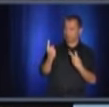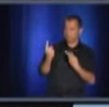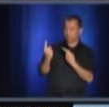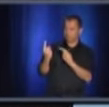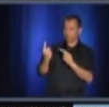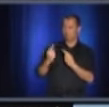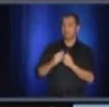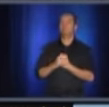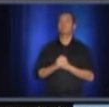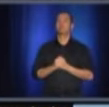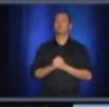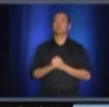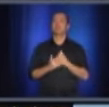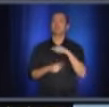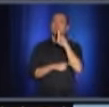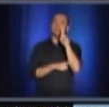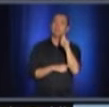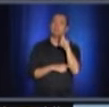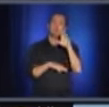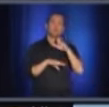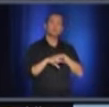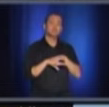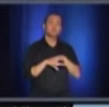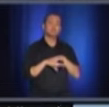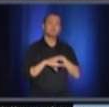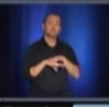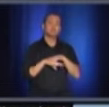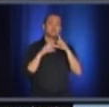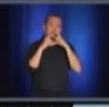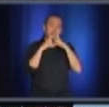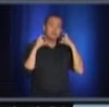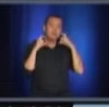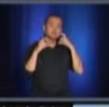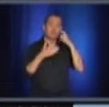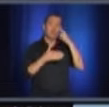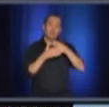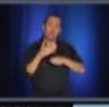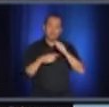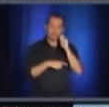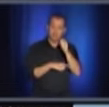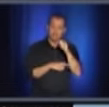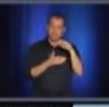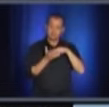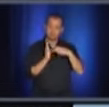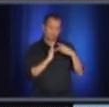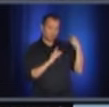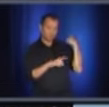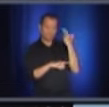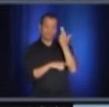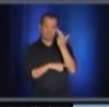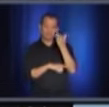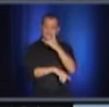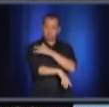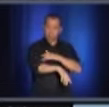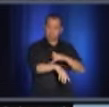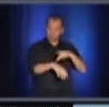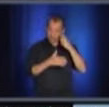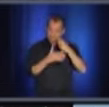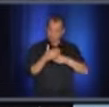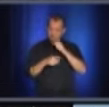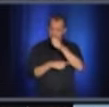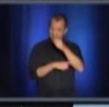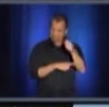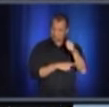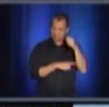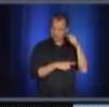masque, les amendes. On était ici, je pense, le 13 juillet. On avait dit, vous aviez dit à ce moment-là, les amendes vont aller aux commerçants pour l